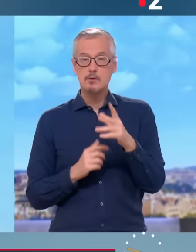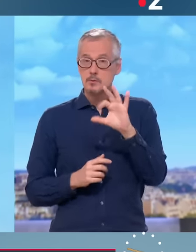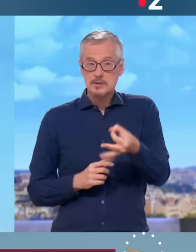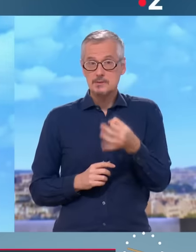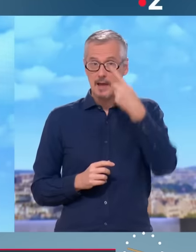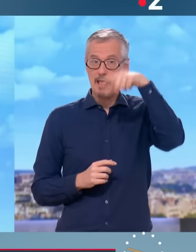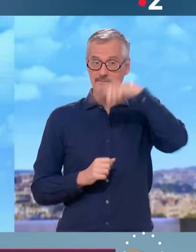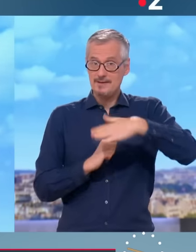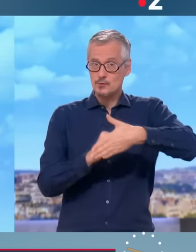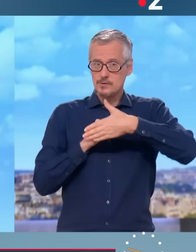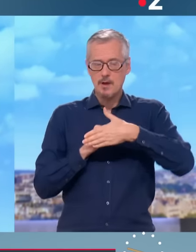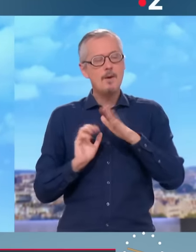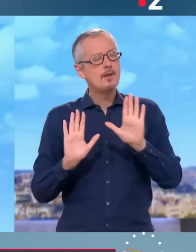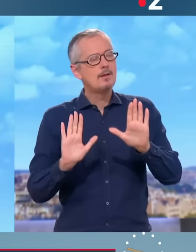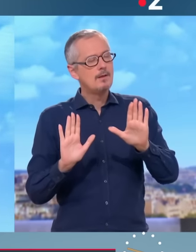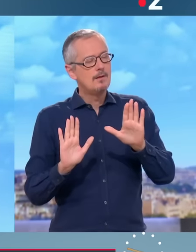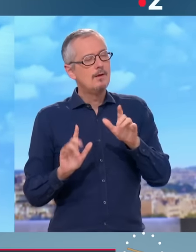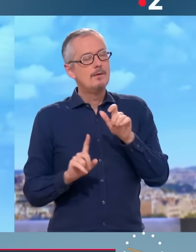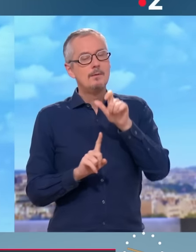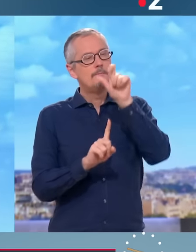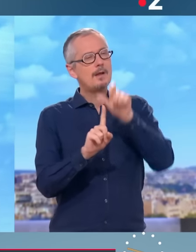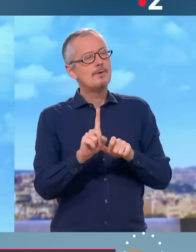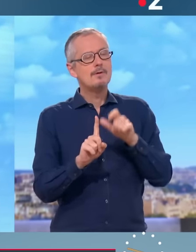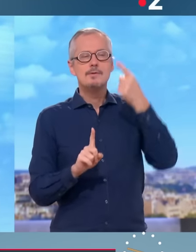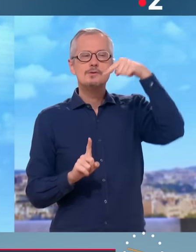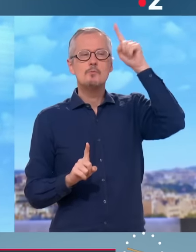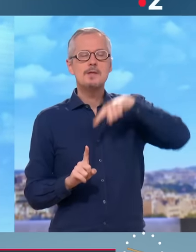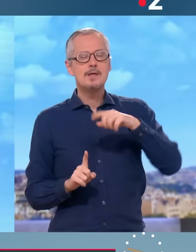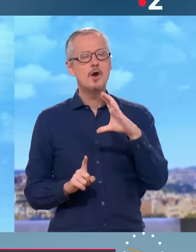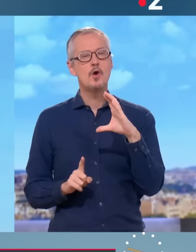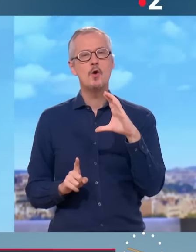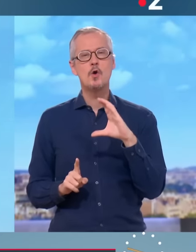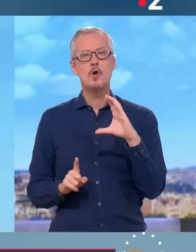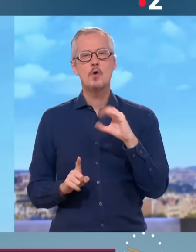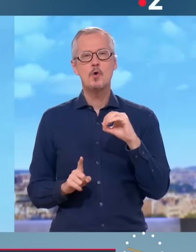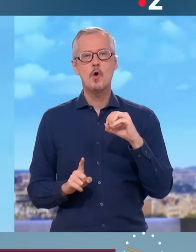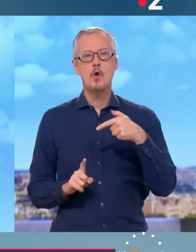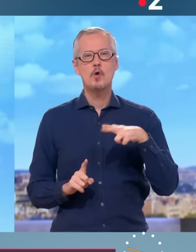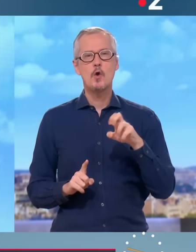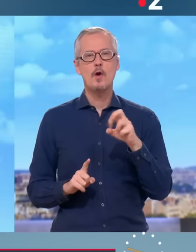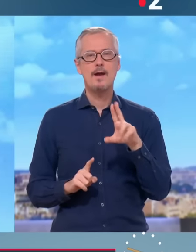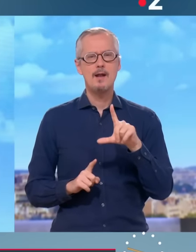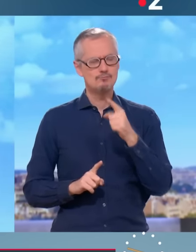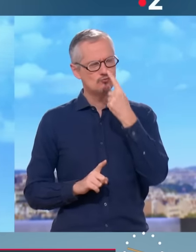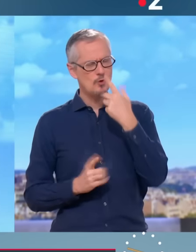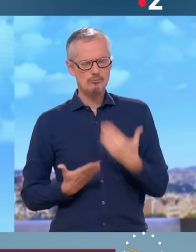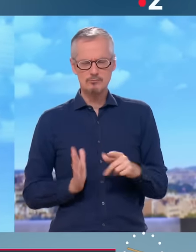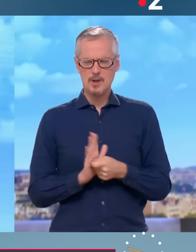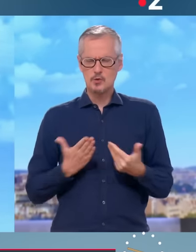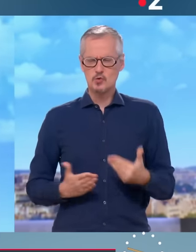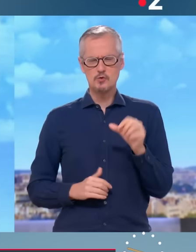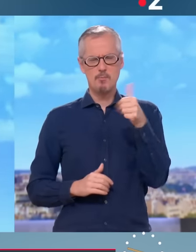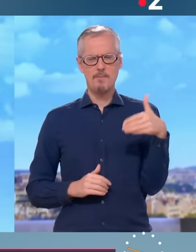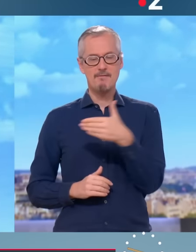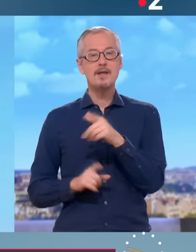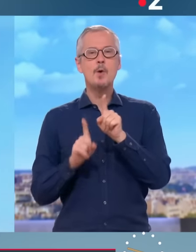m'en réjouis et j'appelle. C'est un poisson d'avril, s'est interrogé l'insoumis Éric Coquerel. Ça a fait marrer le patron du PS, Olivier Faure, qui a dit « On verra bien s